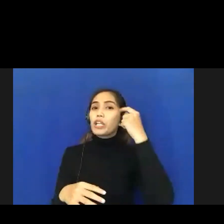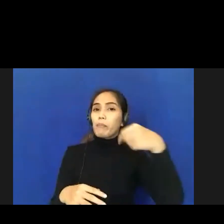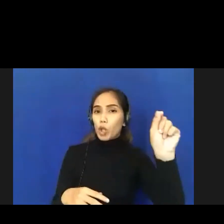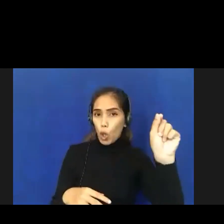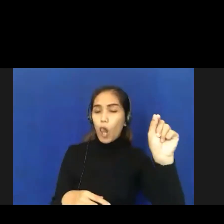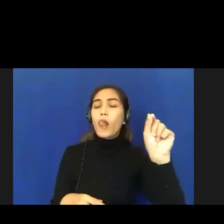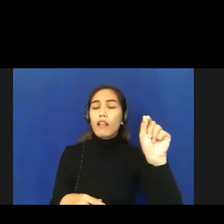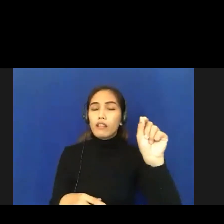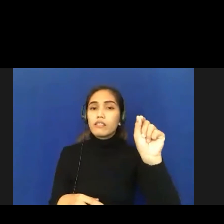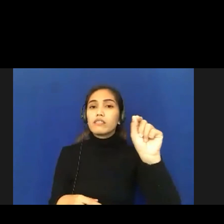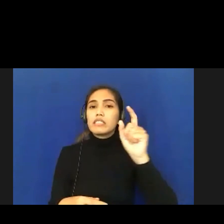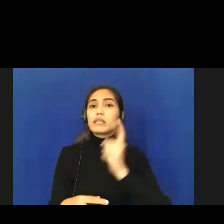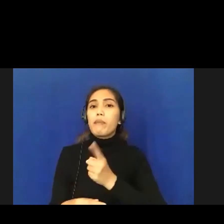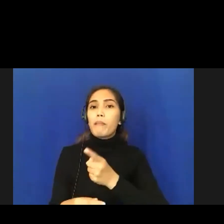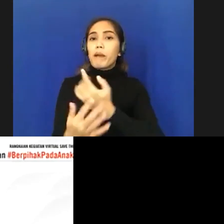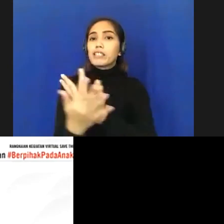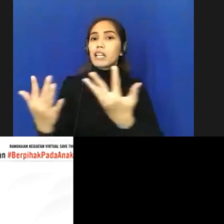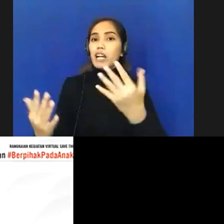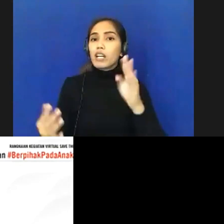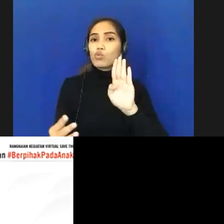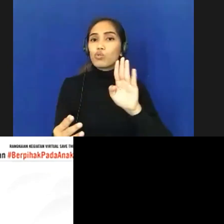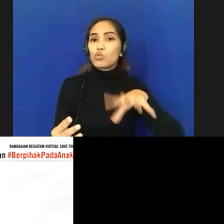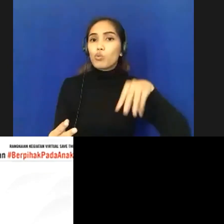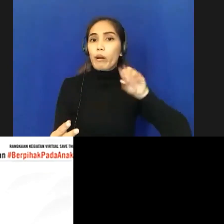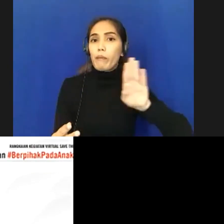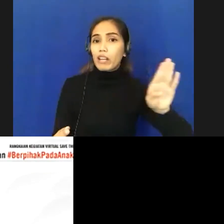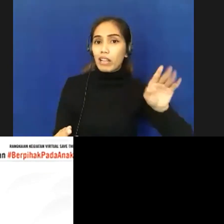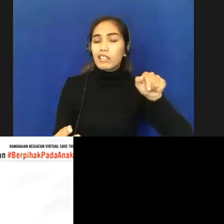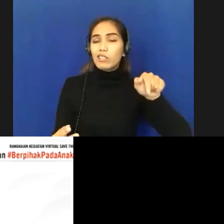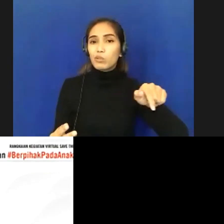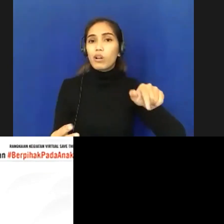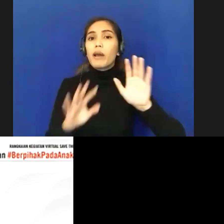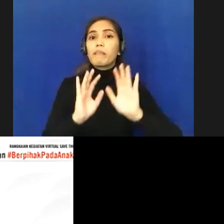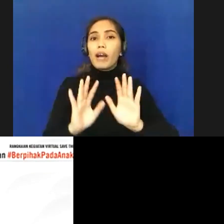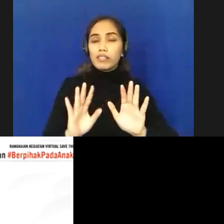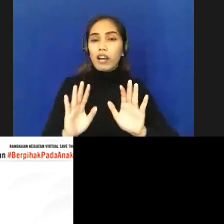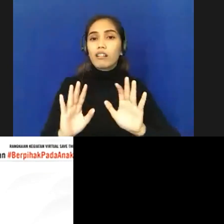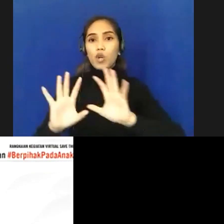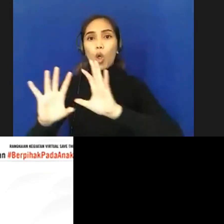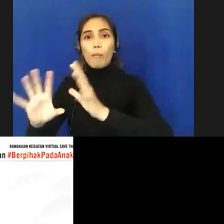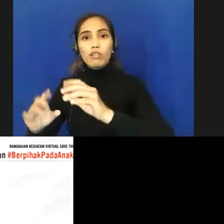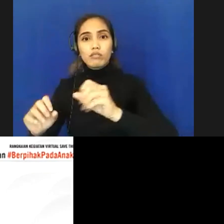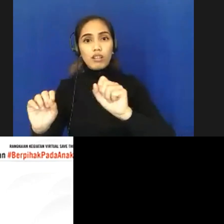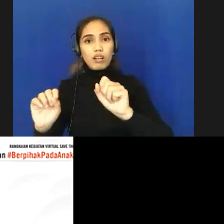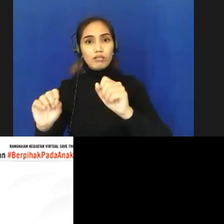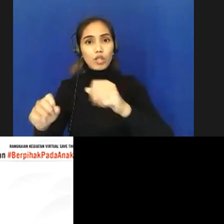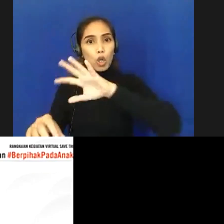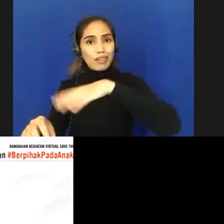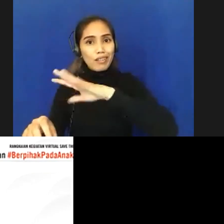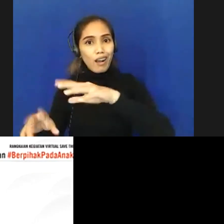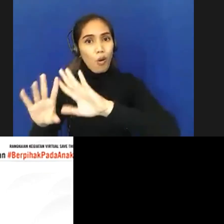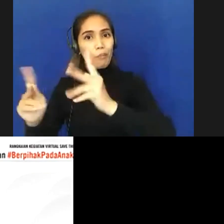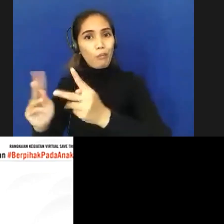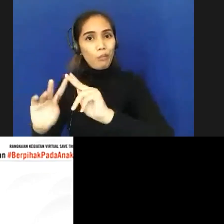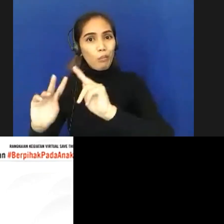justru karena masyarakat di Sumba Barat ini lebih banyak hidup secara komunal dimana misalnya yang penderita